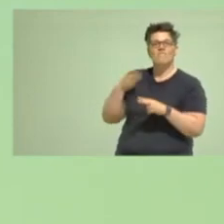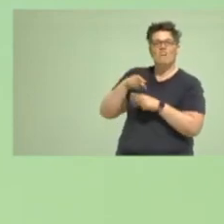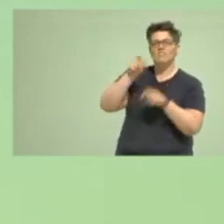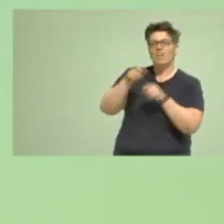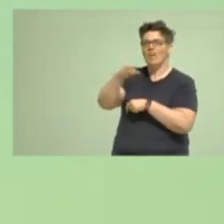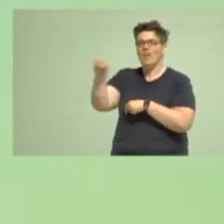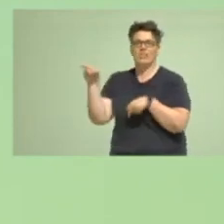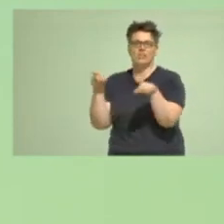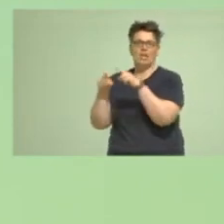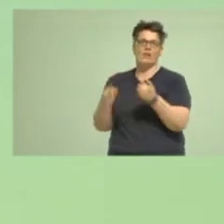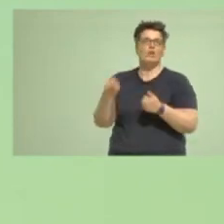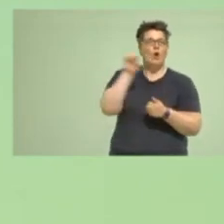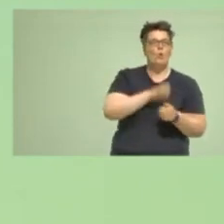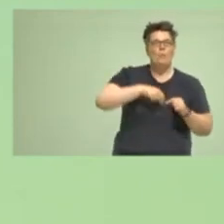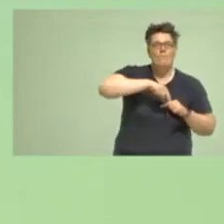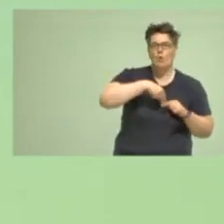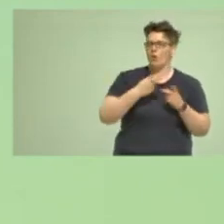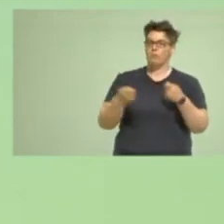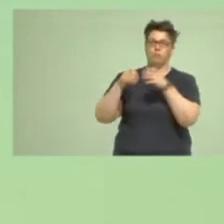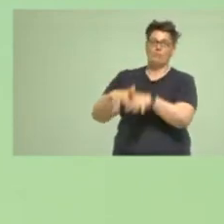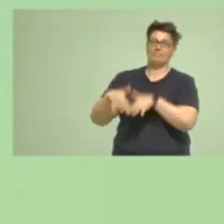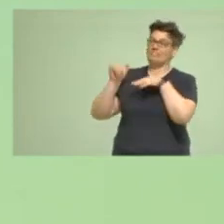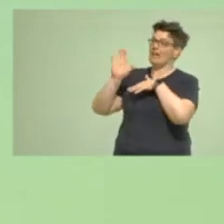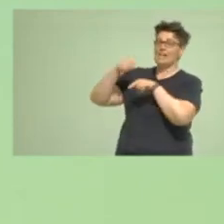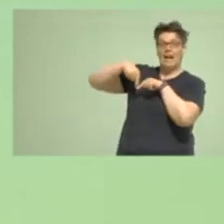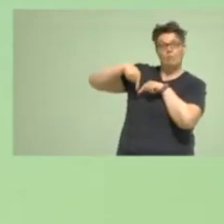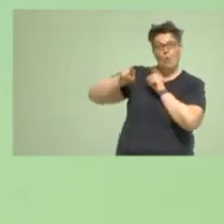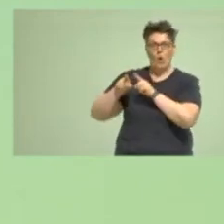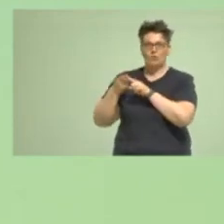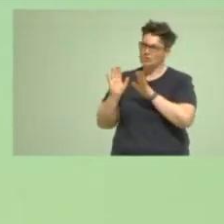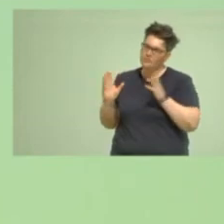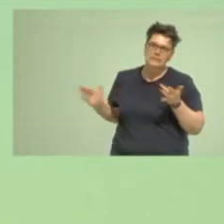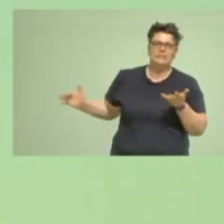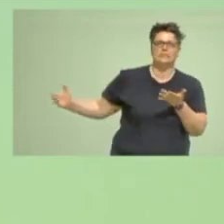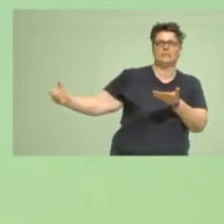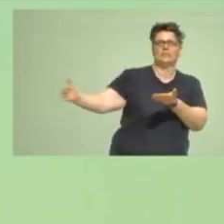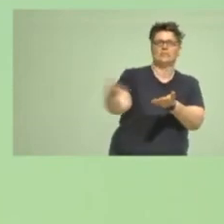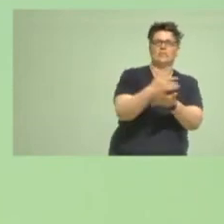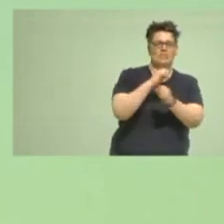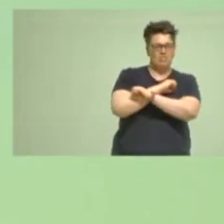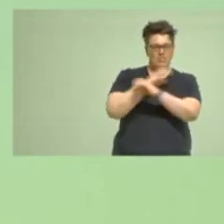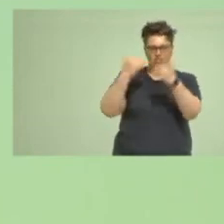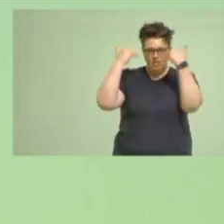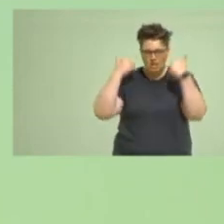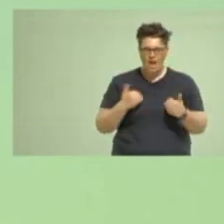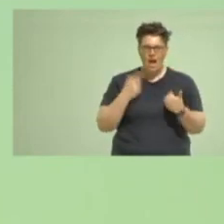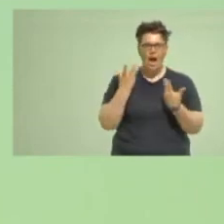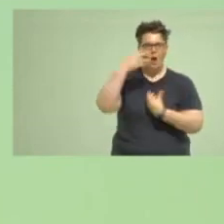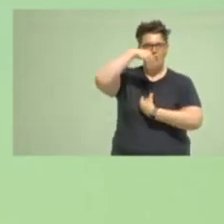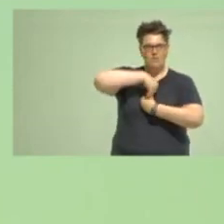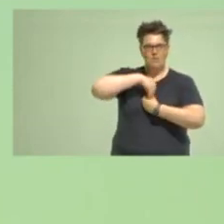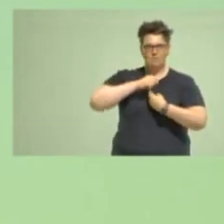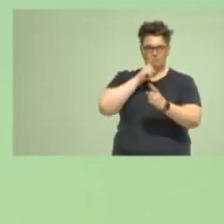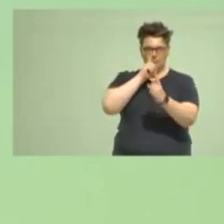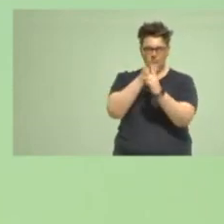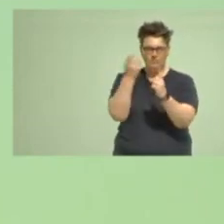Europa, die Bundestagsabgeordneten, mit einer klaren Haltung und einem Kompass in dem, was verhandelt